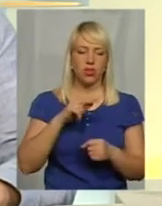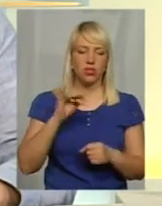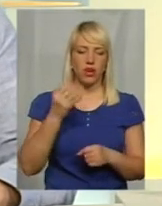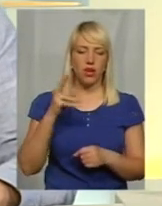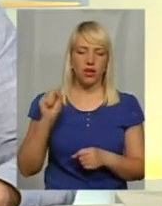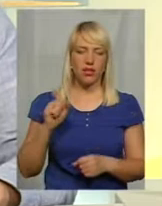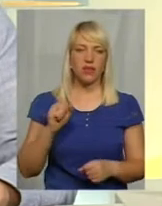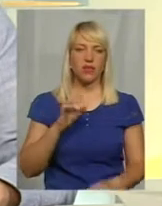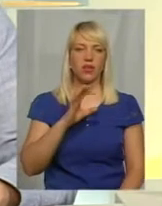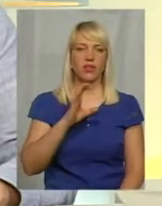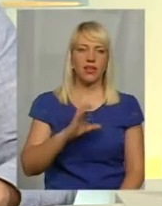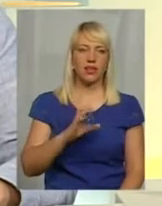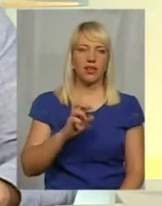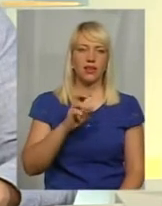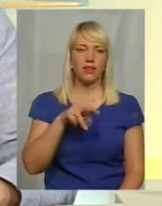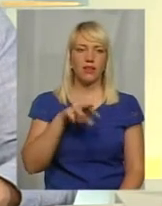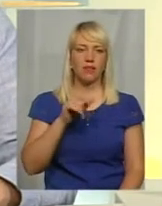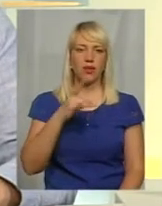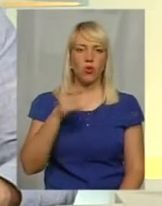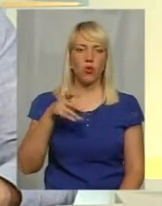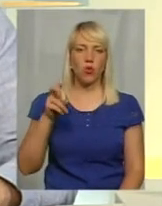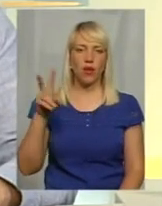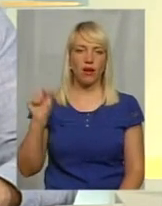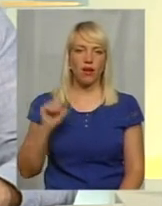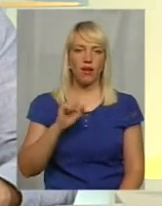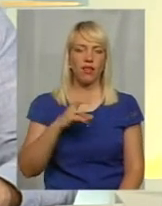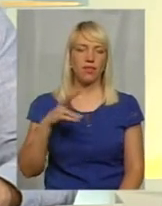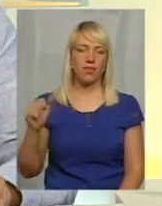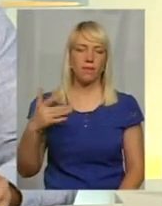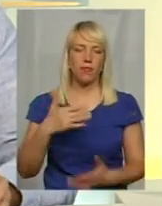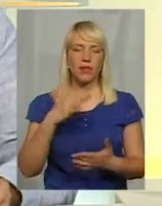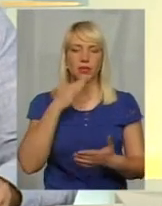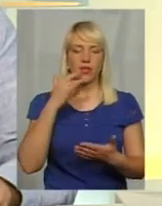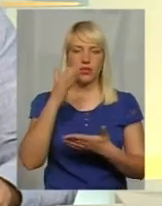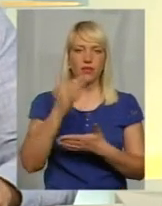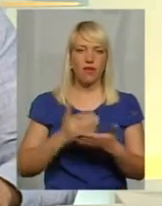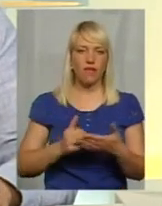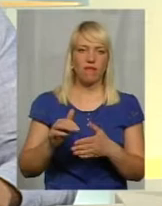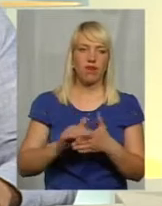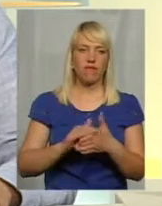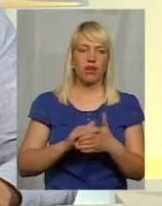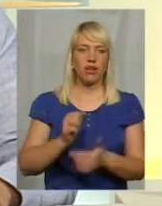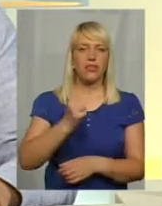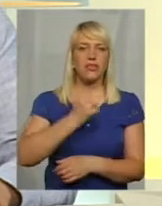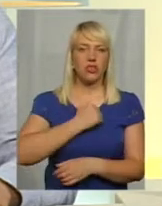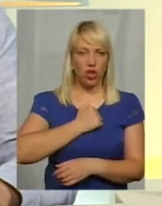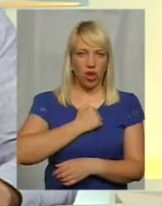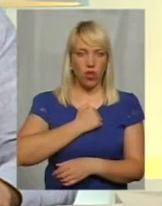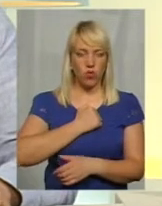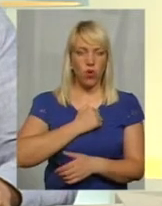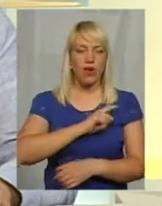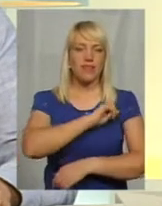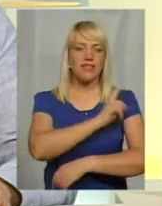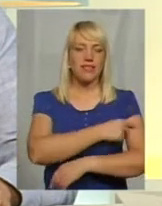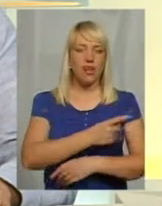Александра, Гергулька, Анна. І можна говорити і говорити, ще й називати фамилии. К сожалению, в силу огромних